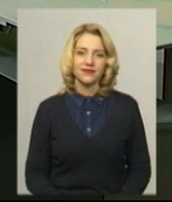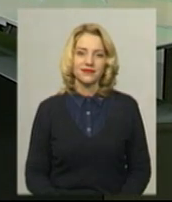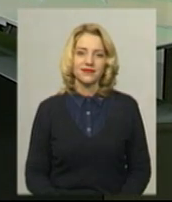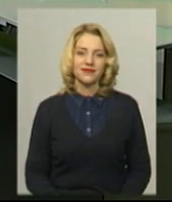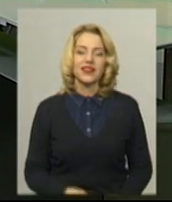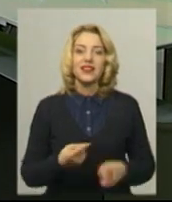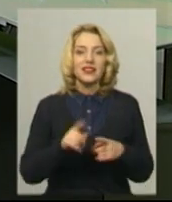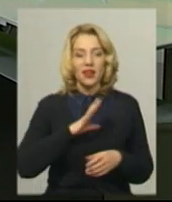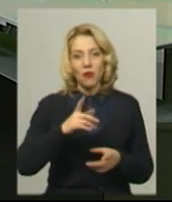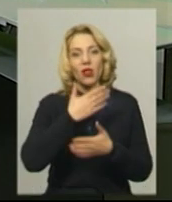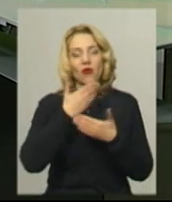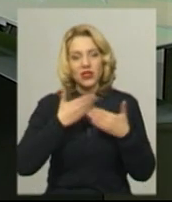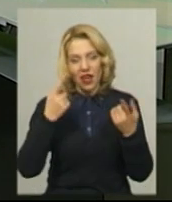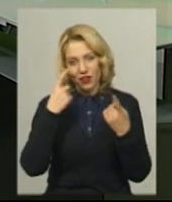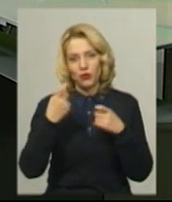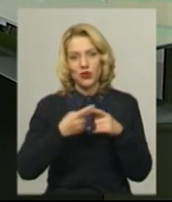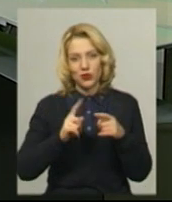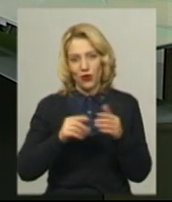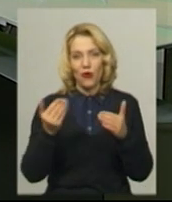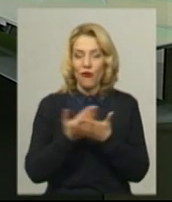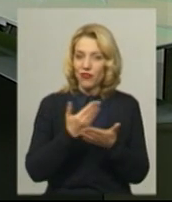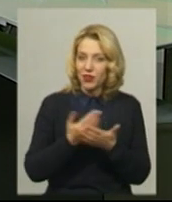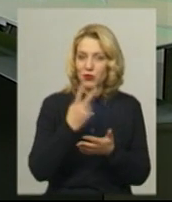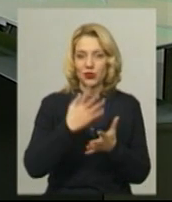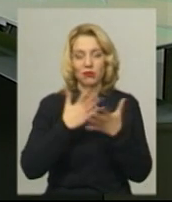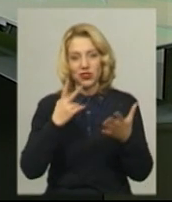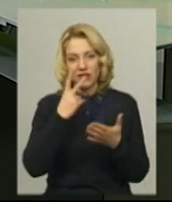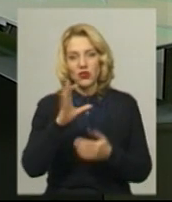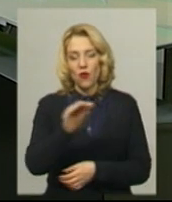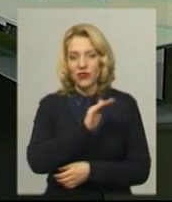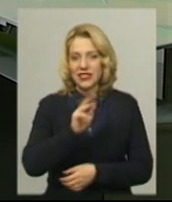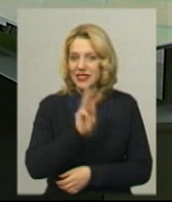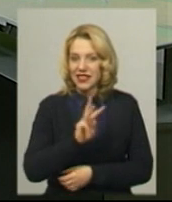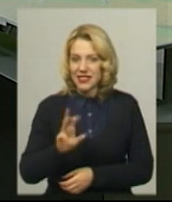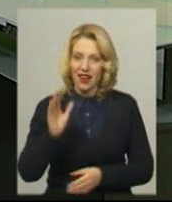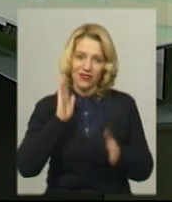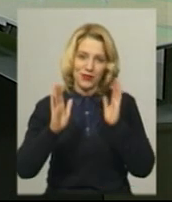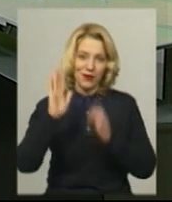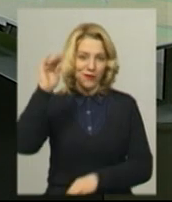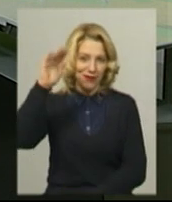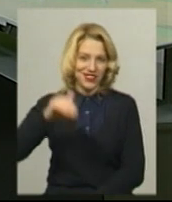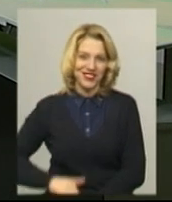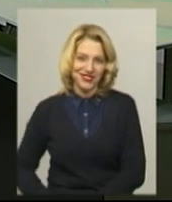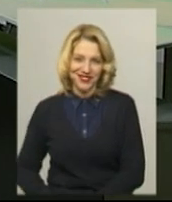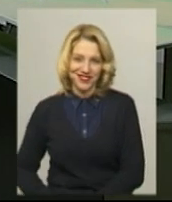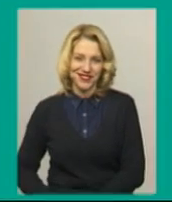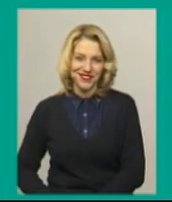Це була остання інформація цього випуску Більше дивіться на нашому офіційному сайті та на сторінці у Фейсбук Побачимось